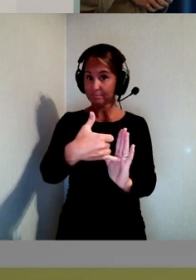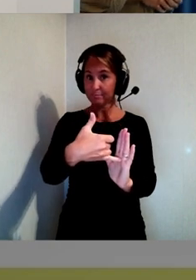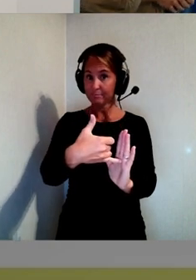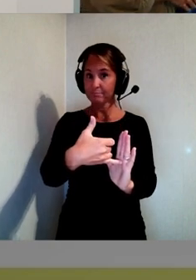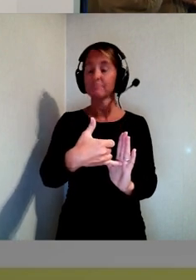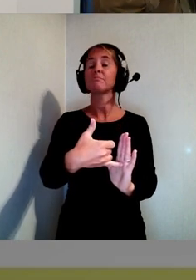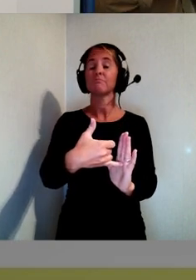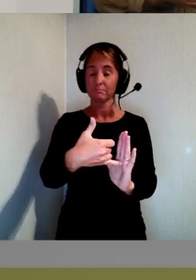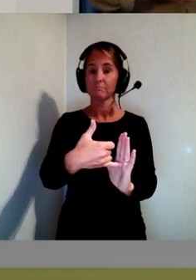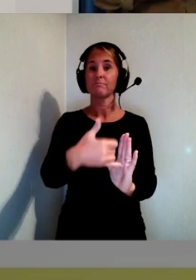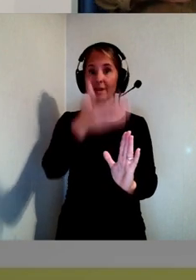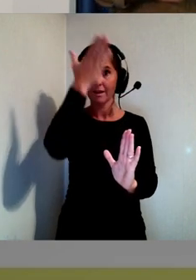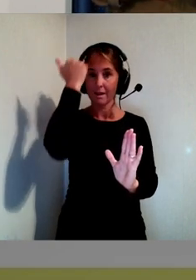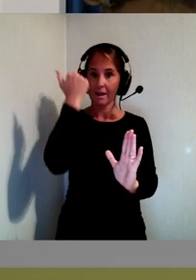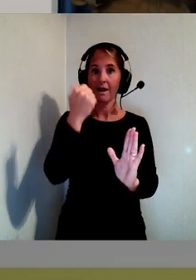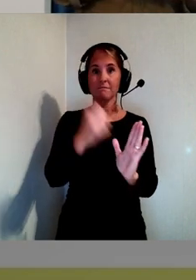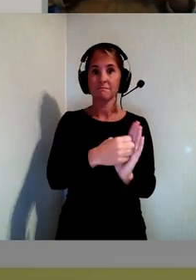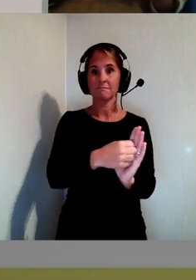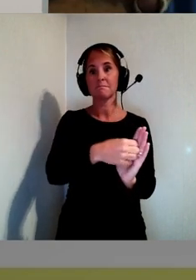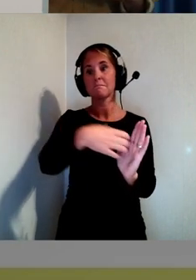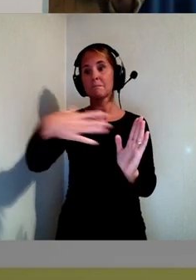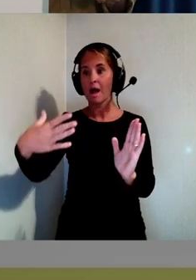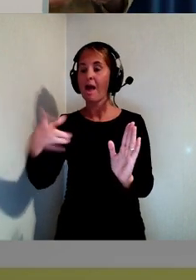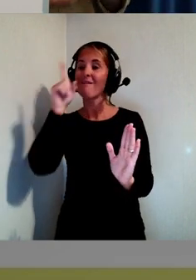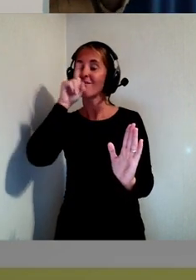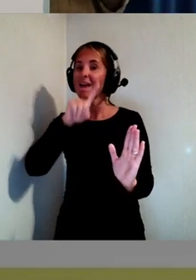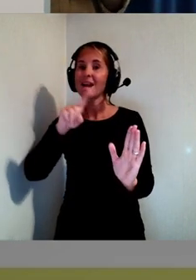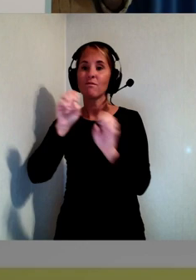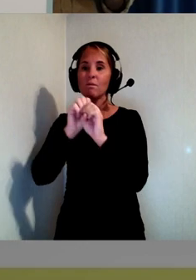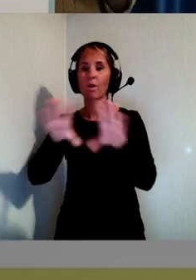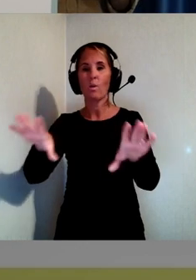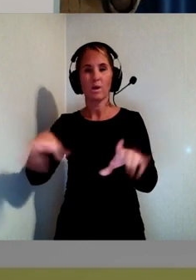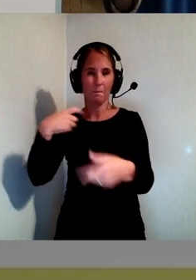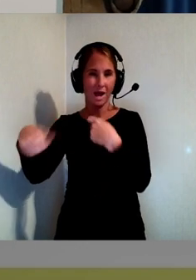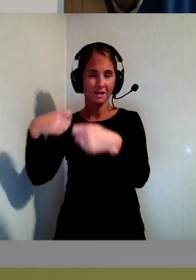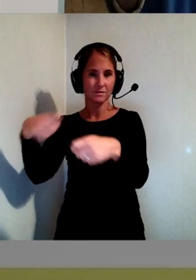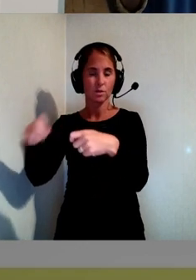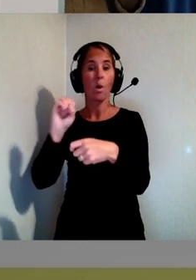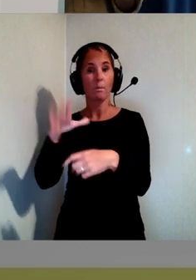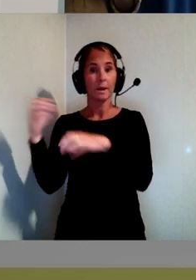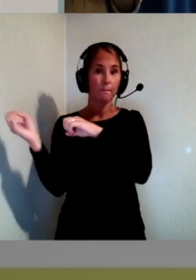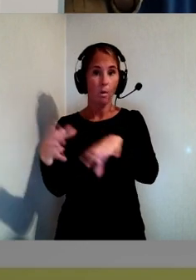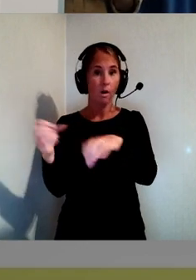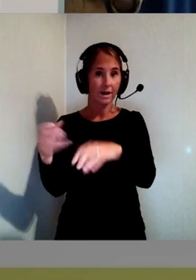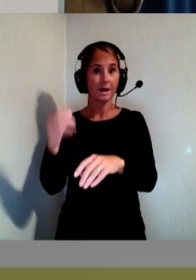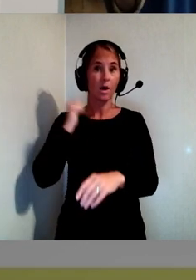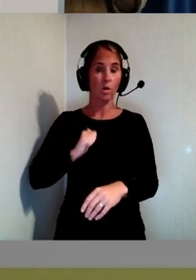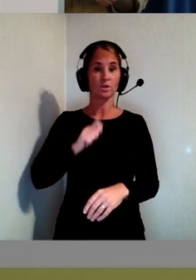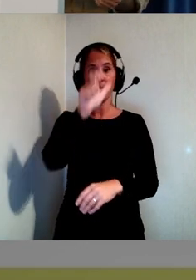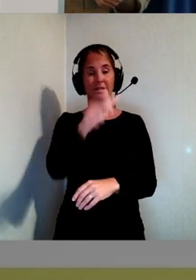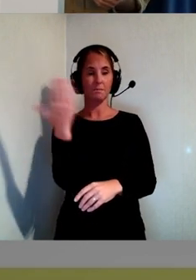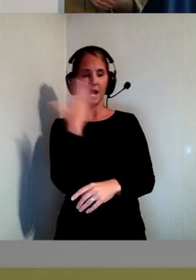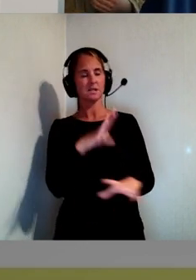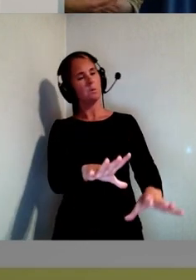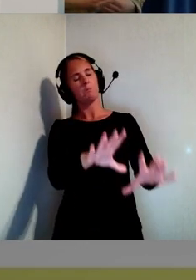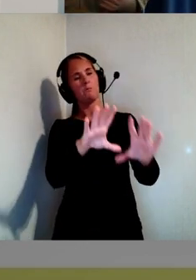Då skulle det kunna utgöra någon typ av vilseledande marknadsföring. Om det påverkar den konsumenten som läser det här på ett sätt som gör att